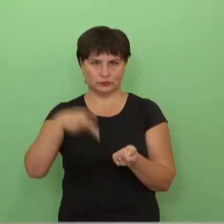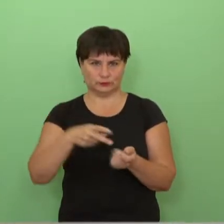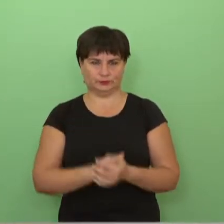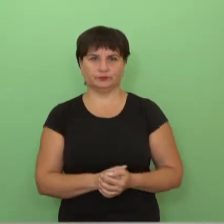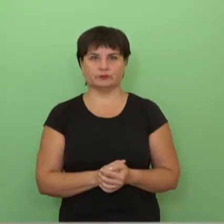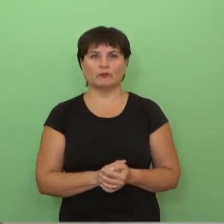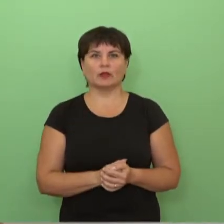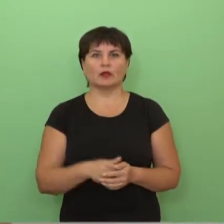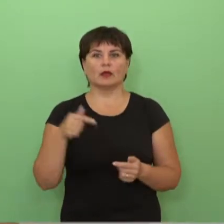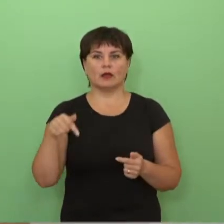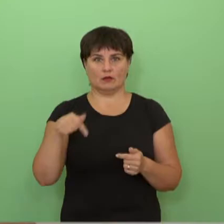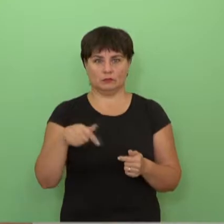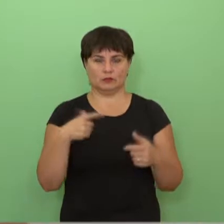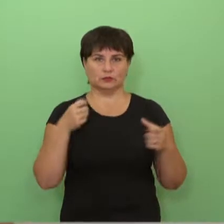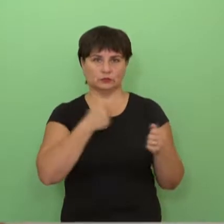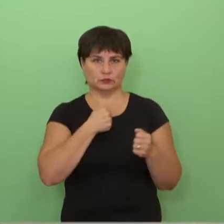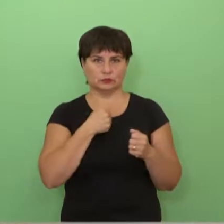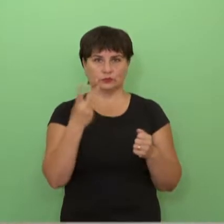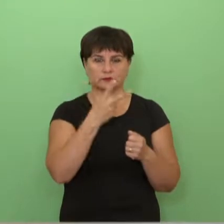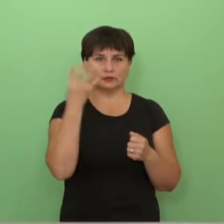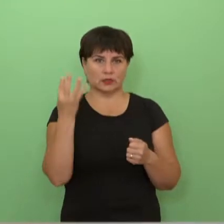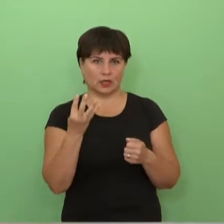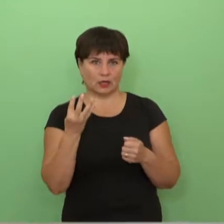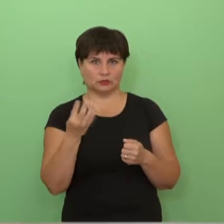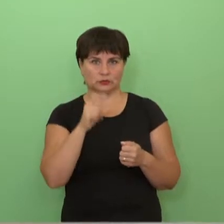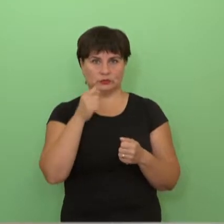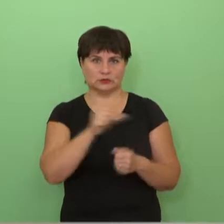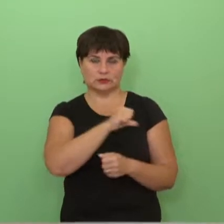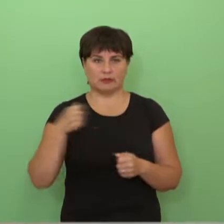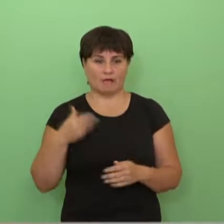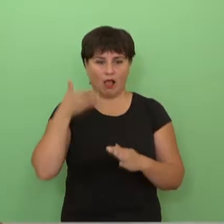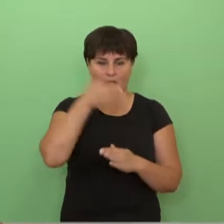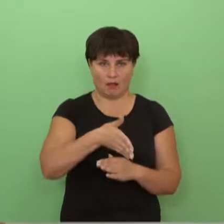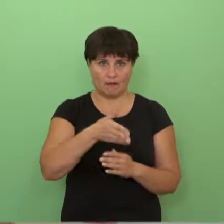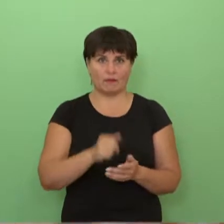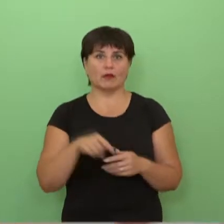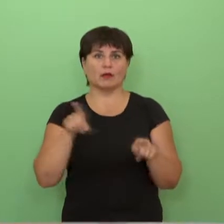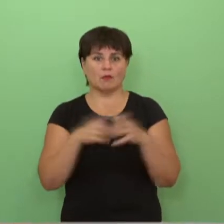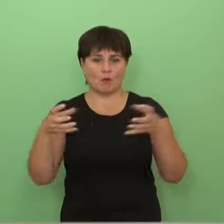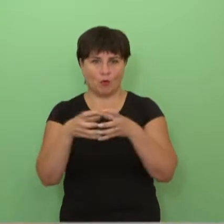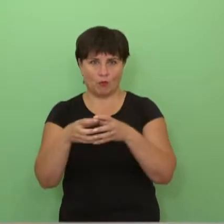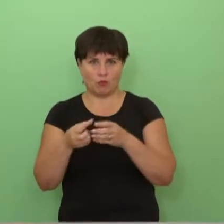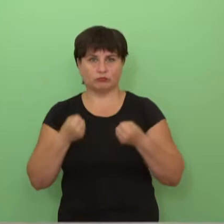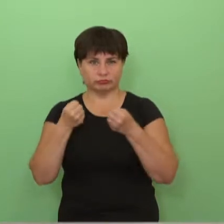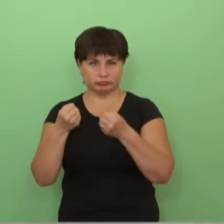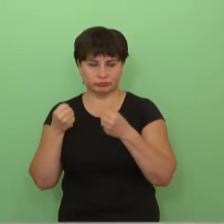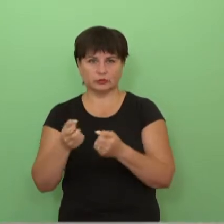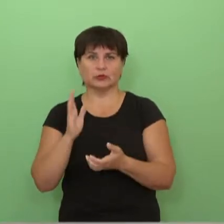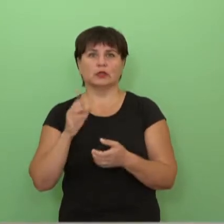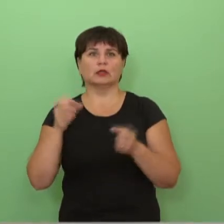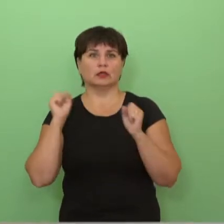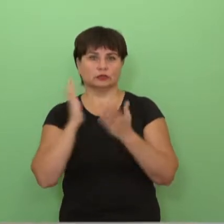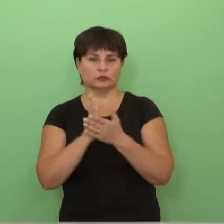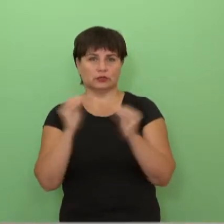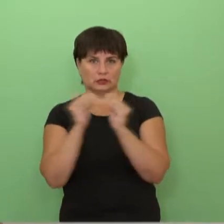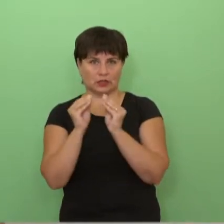mes turime savanorių 24, mobiliojų komandą tai yra dešimt žmonių, kurie gali judėti kiti darbuotojų,